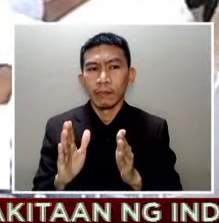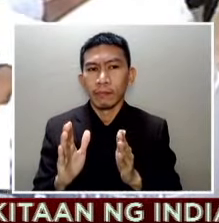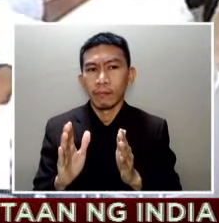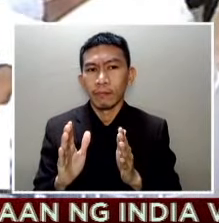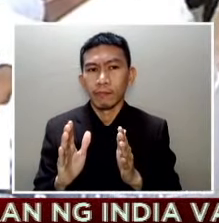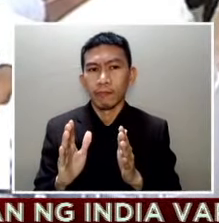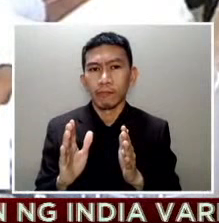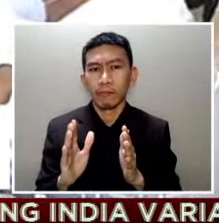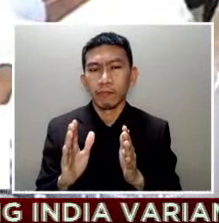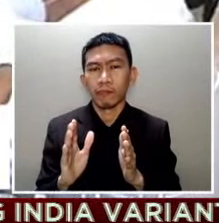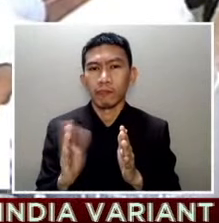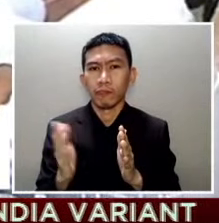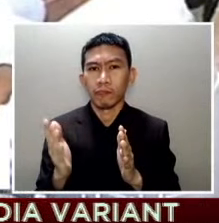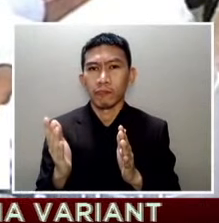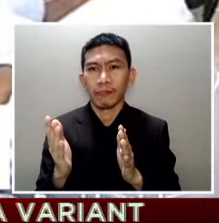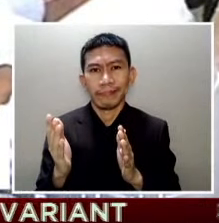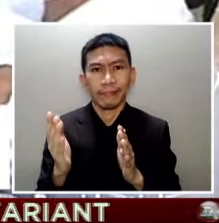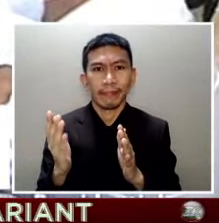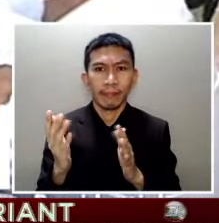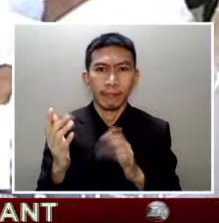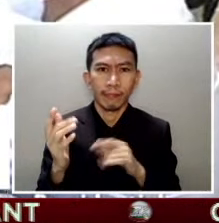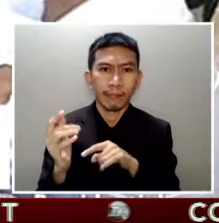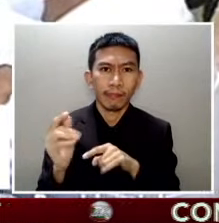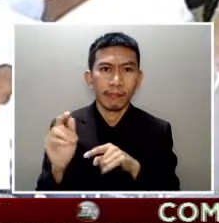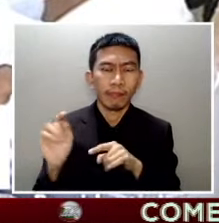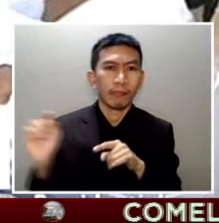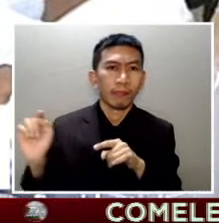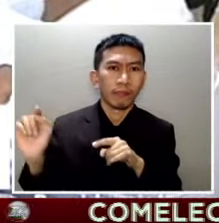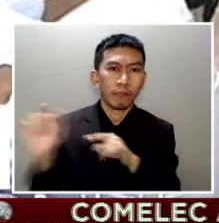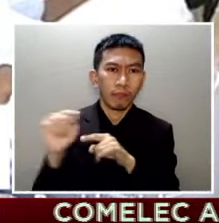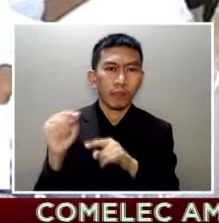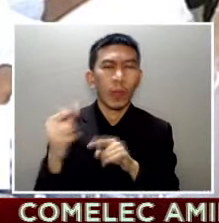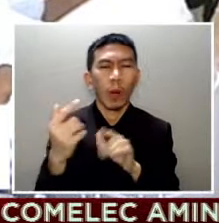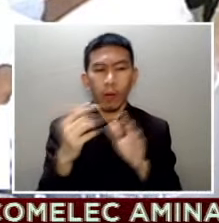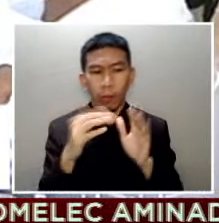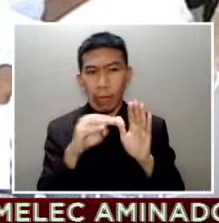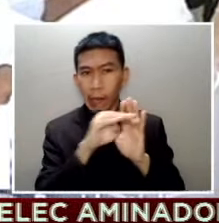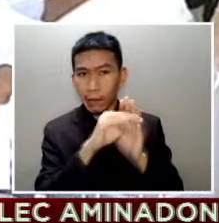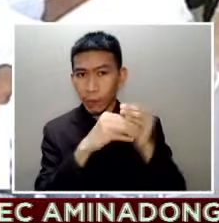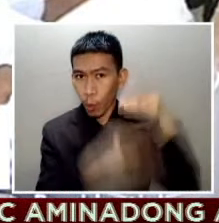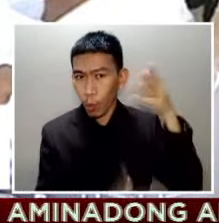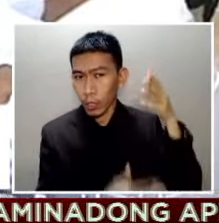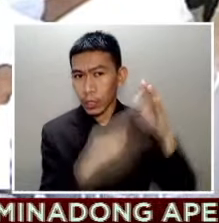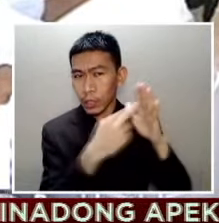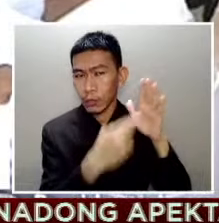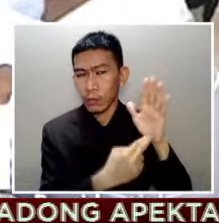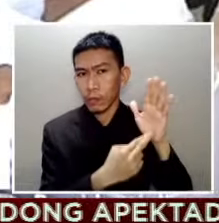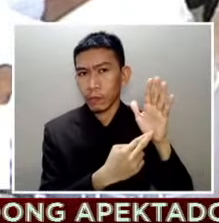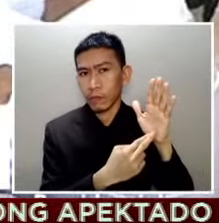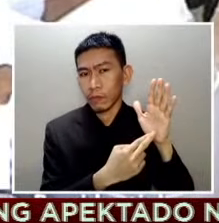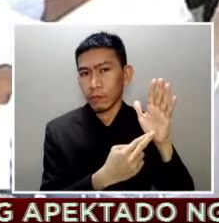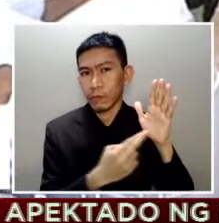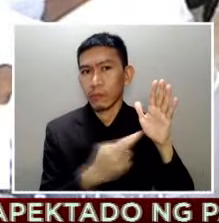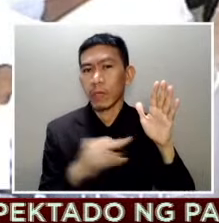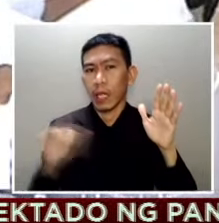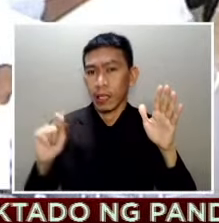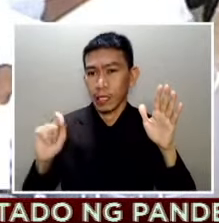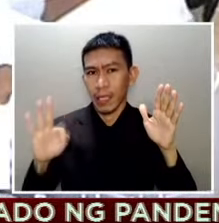violations of the guidelines given by the task force.